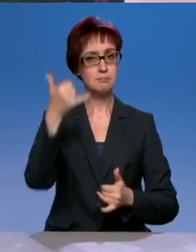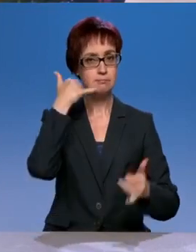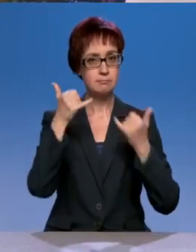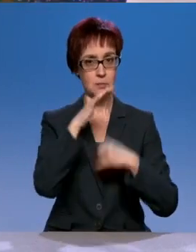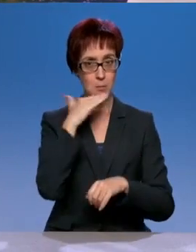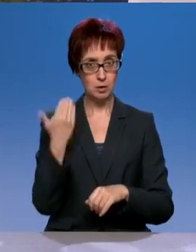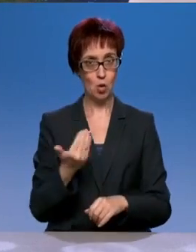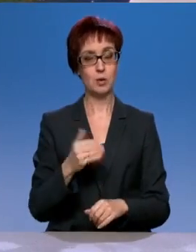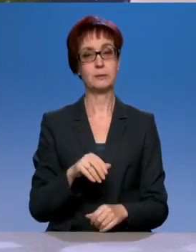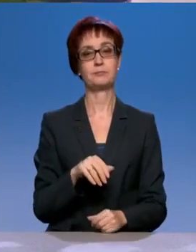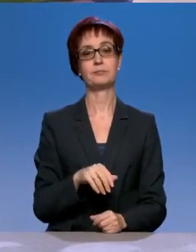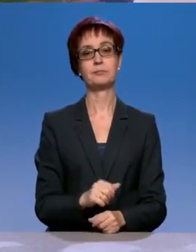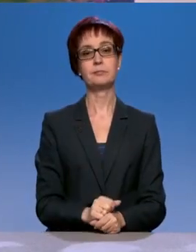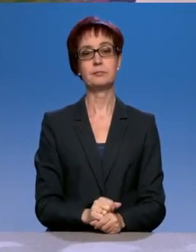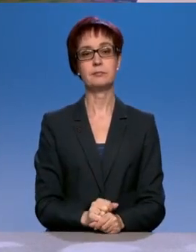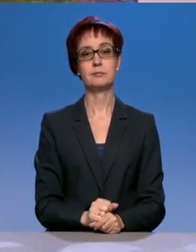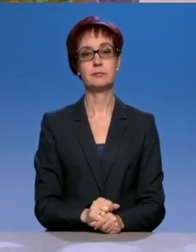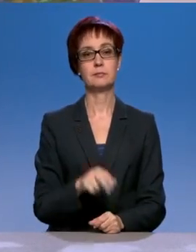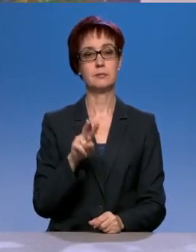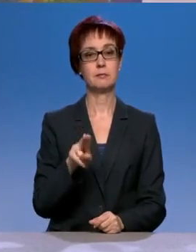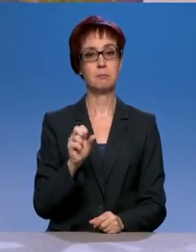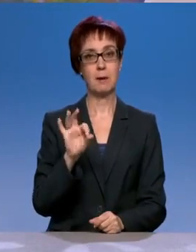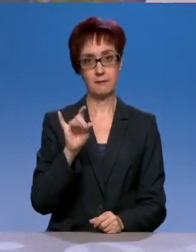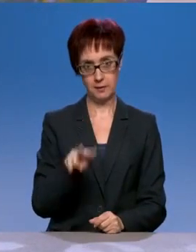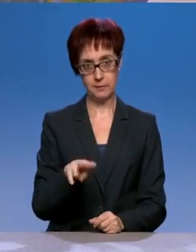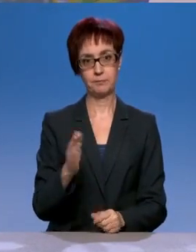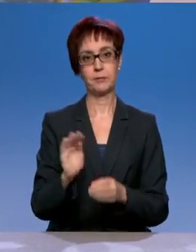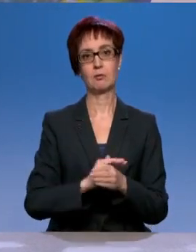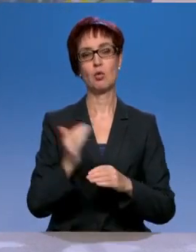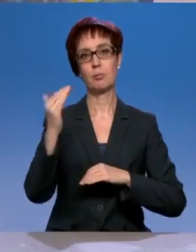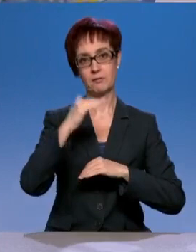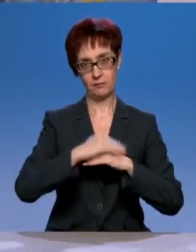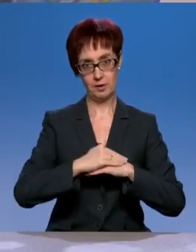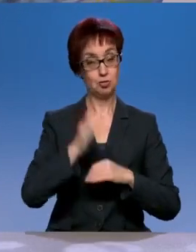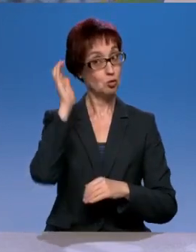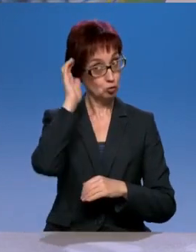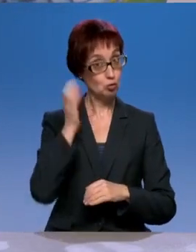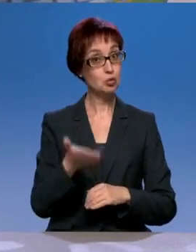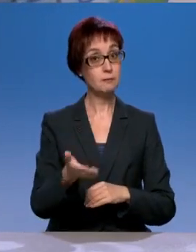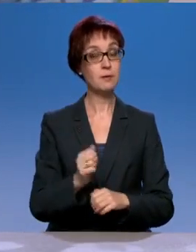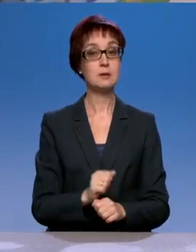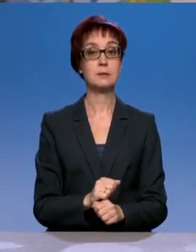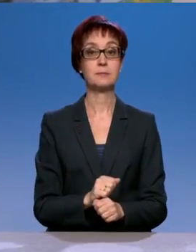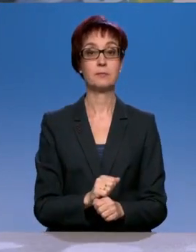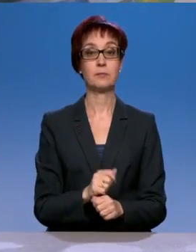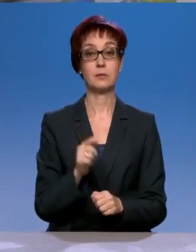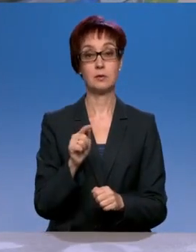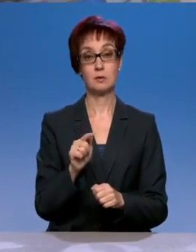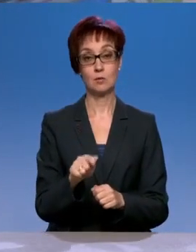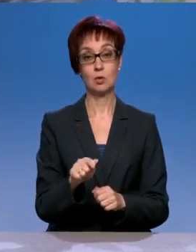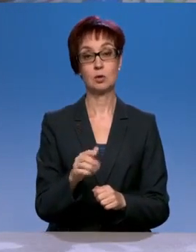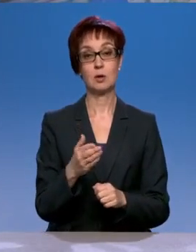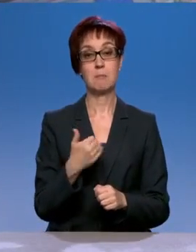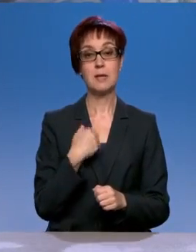эфире. Добрый вечер. Добрый. Слушаем вас. Вот Карасутский район меня